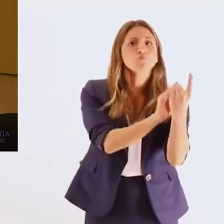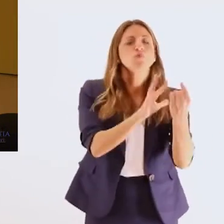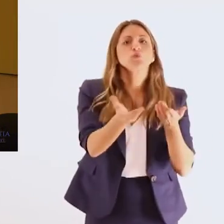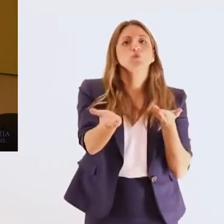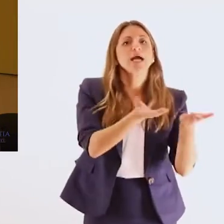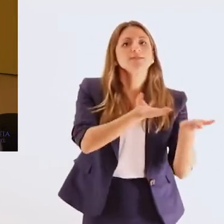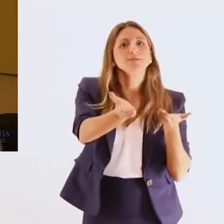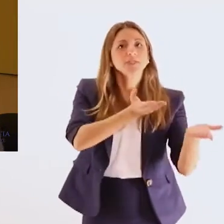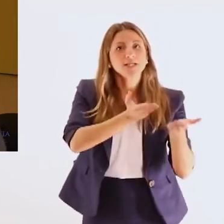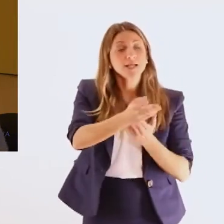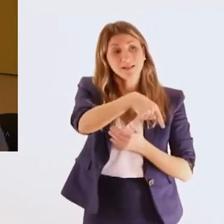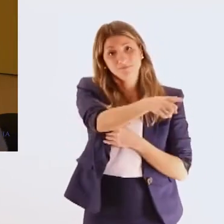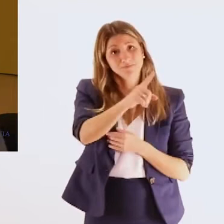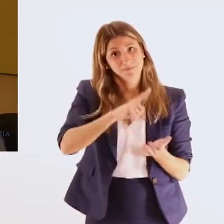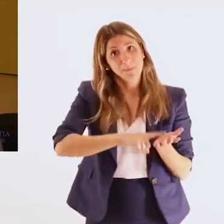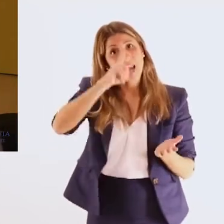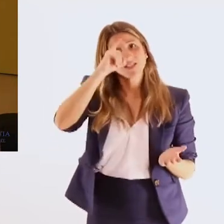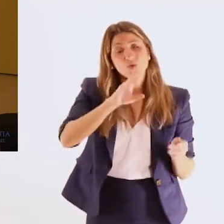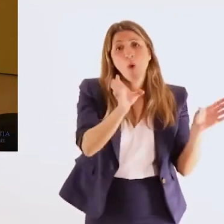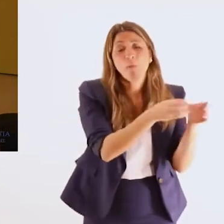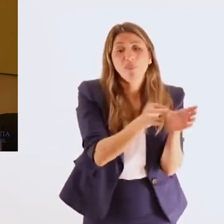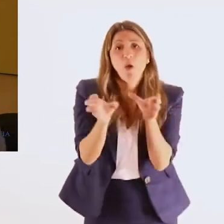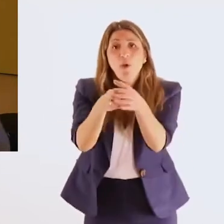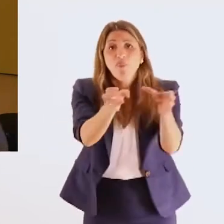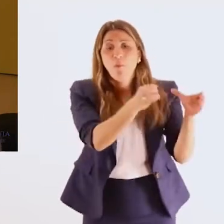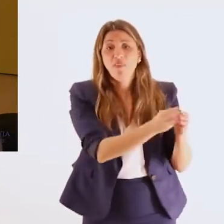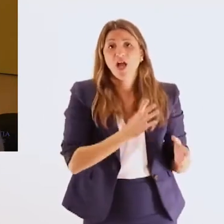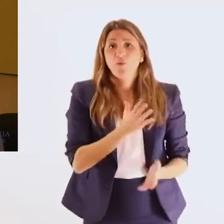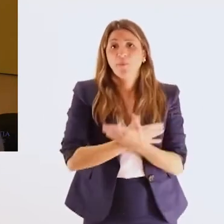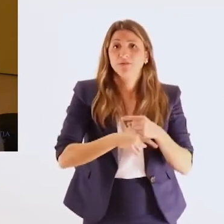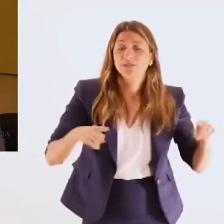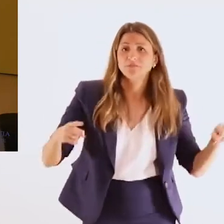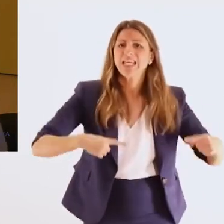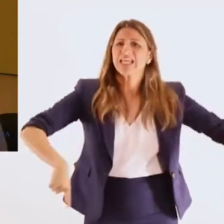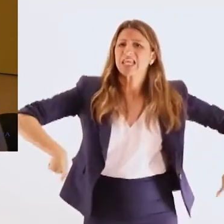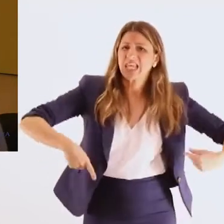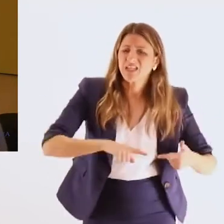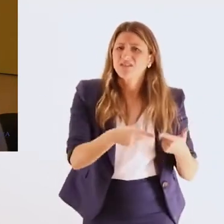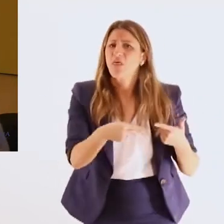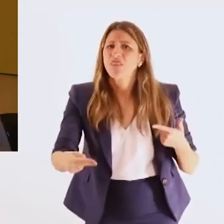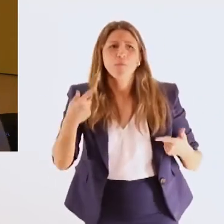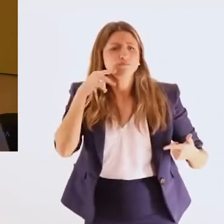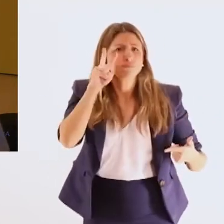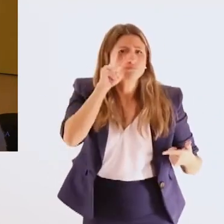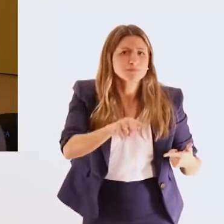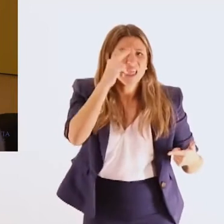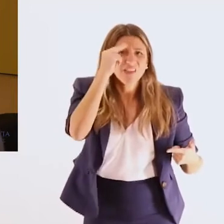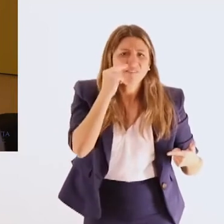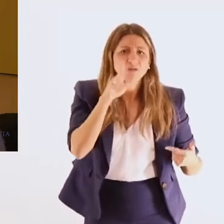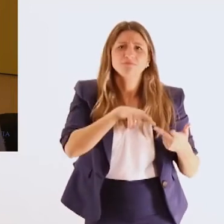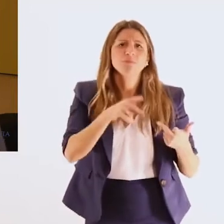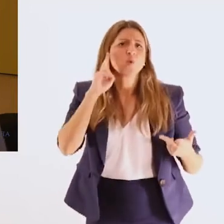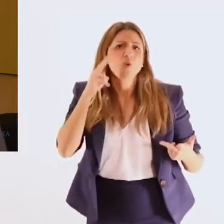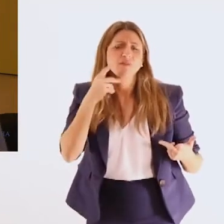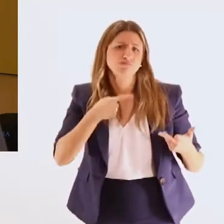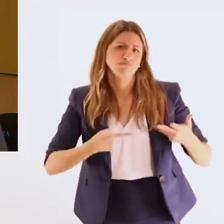τις δυσκολίες που συναντούν και τα εμπόδια και να ξέρουν πώς να βοηθήσουν στην αντιμετώπιση και στην άρση αυτών των εμποδίων να είναι δυνατών και στην